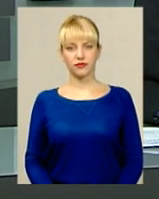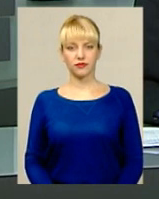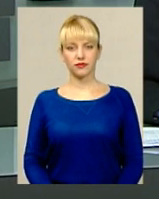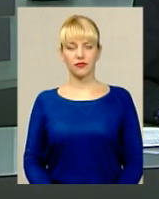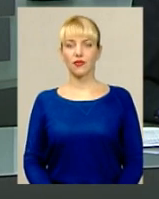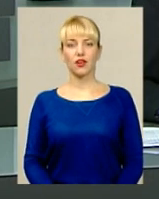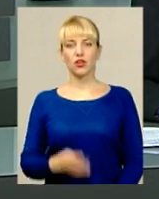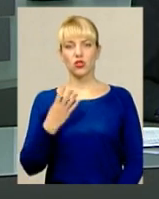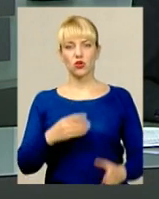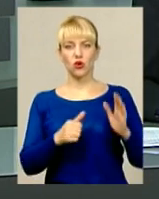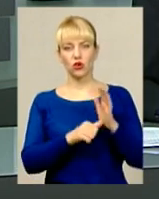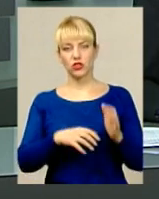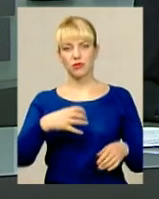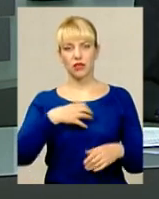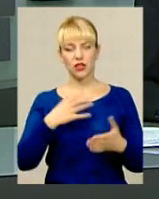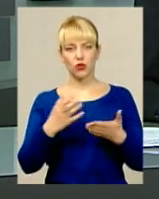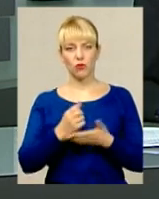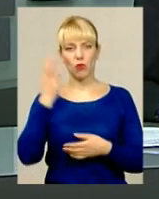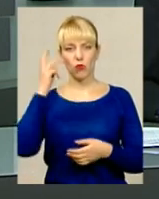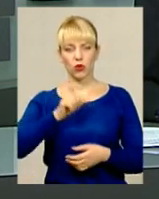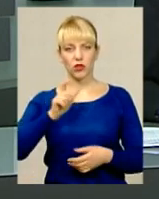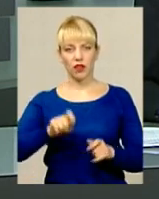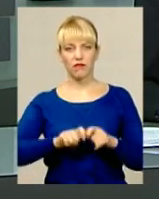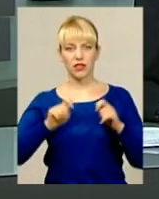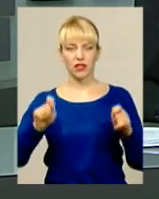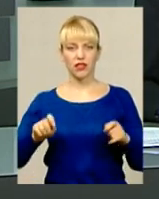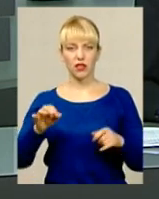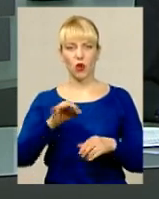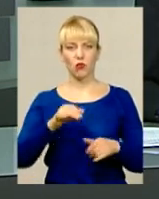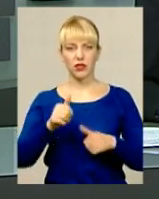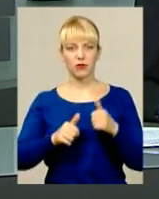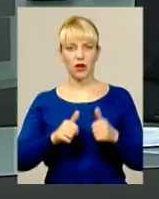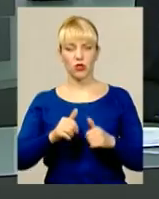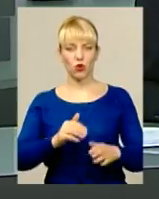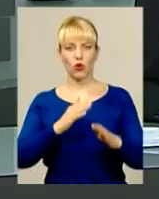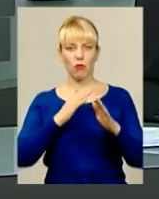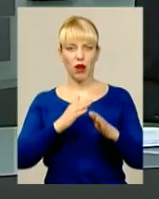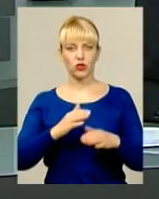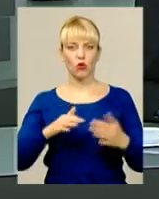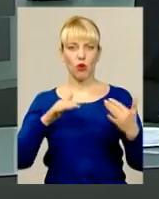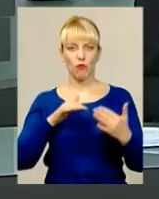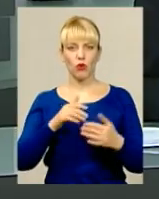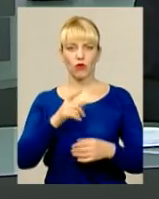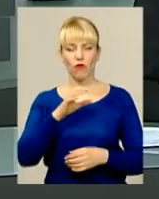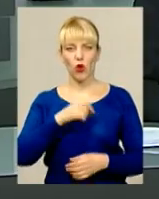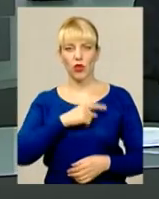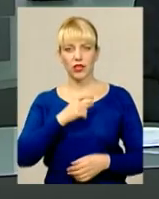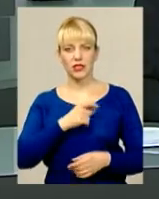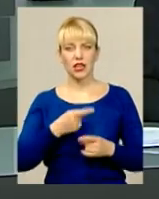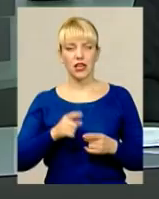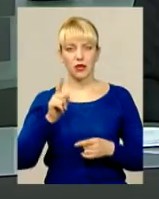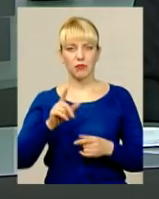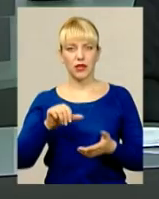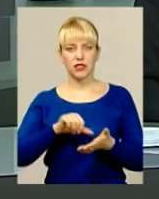46 медалей здобули подоляни на відкритих обласних змаганнях із рукопашного бою в Одесі. Хмельницьку область на них